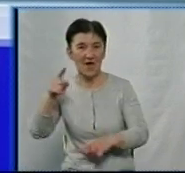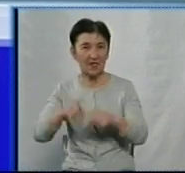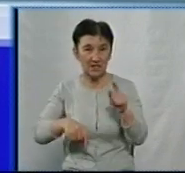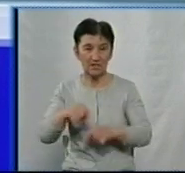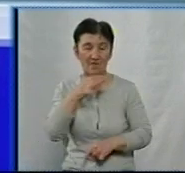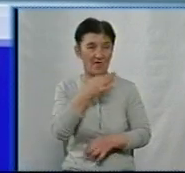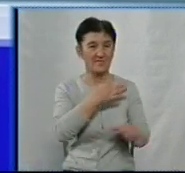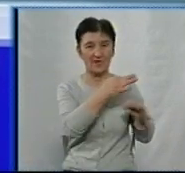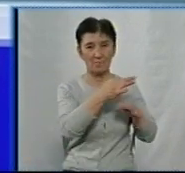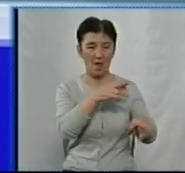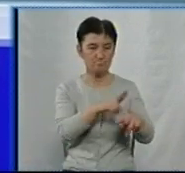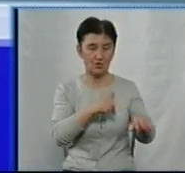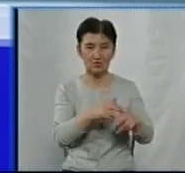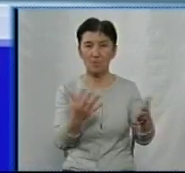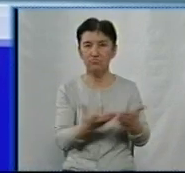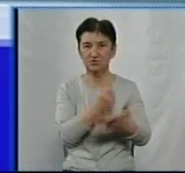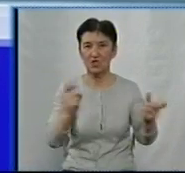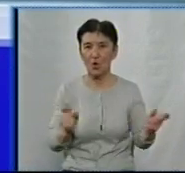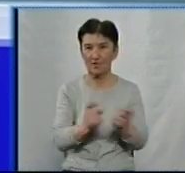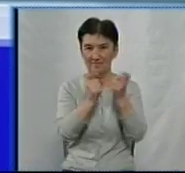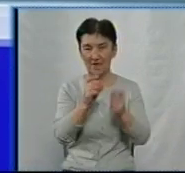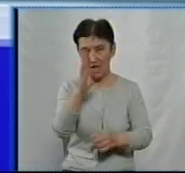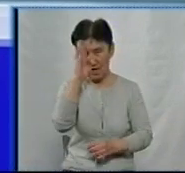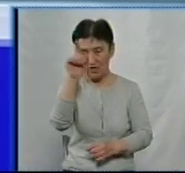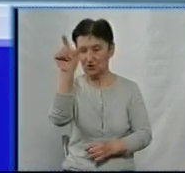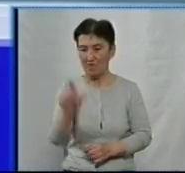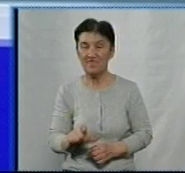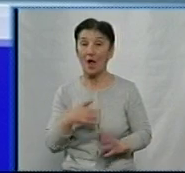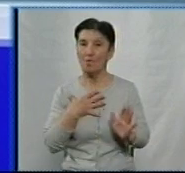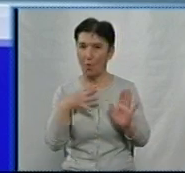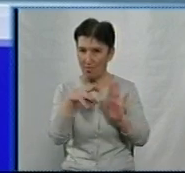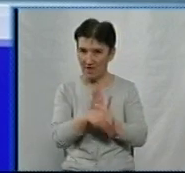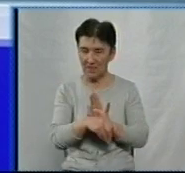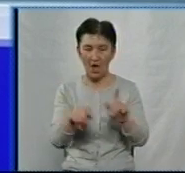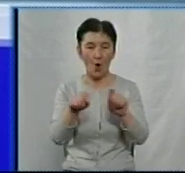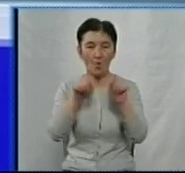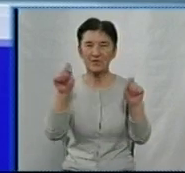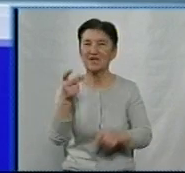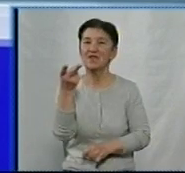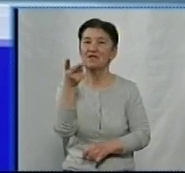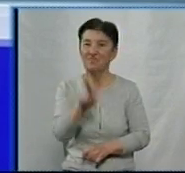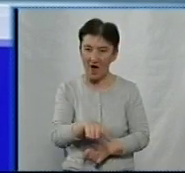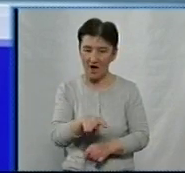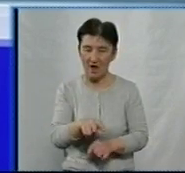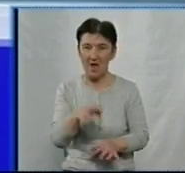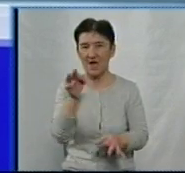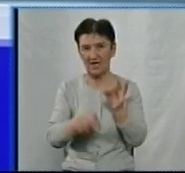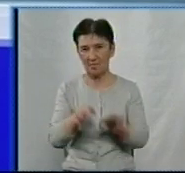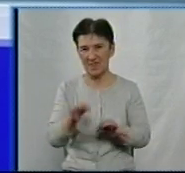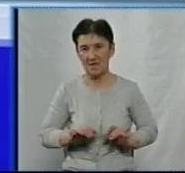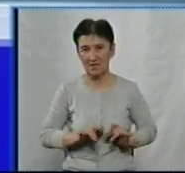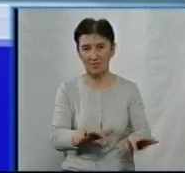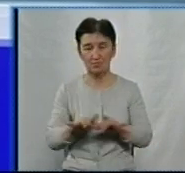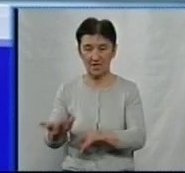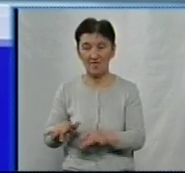поліцейськими між ними виник конфлікт. Чоловік помер. У справі відкрили два кримінальні провадження щодо дій працівників поліції